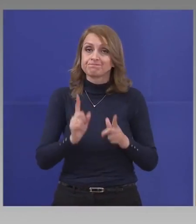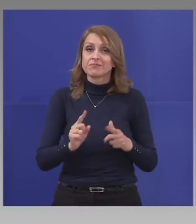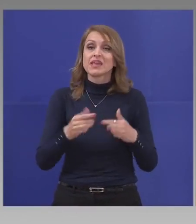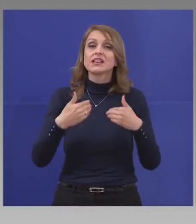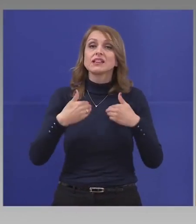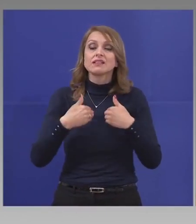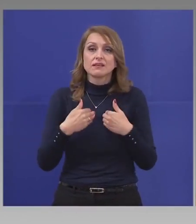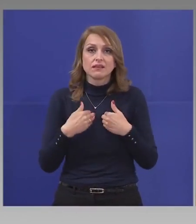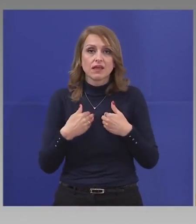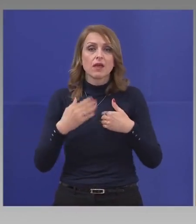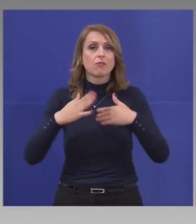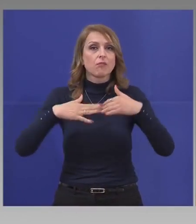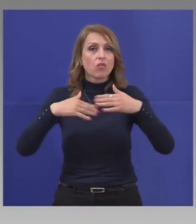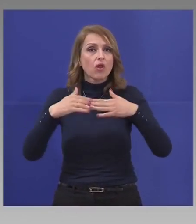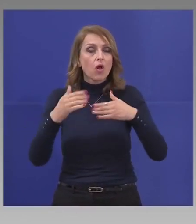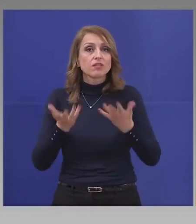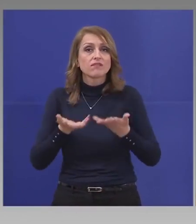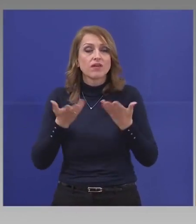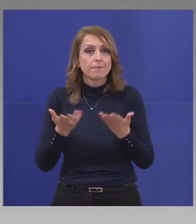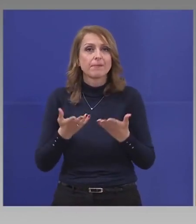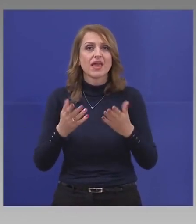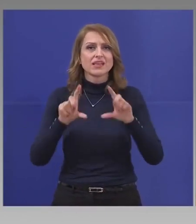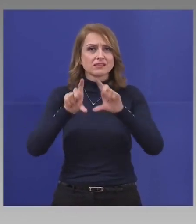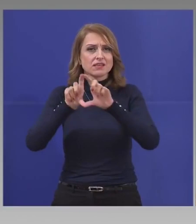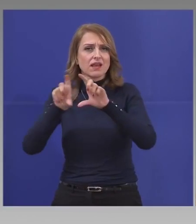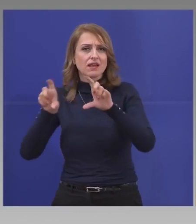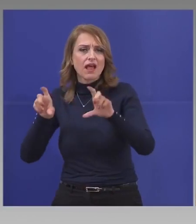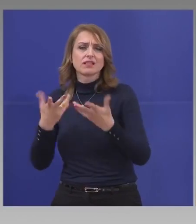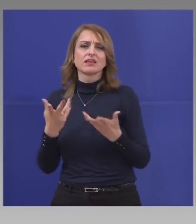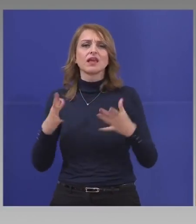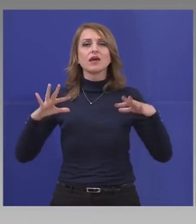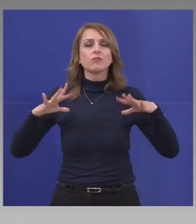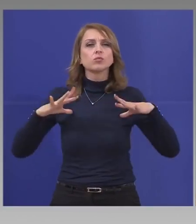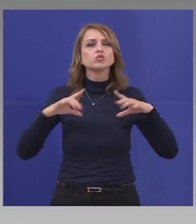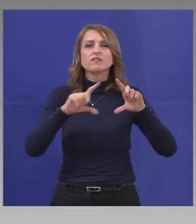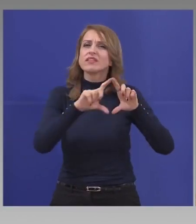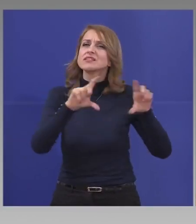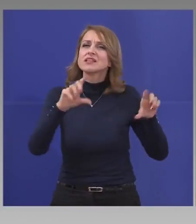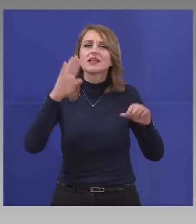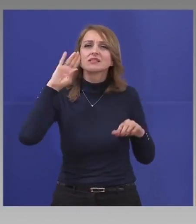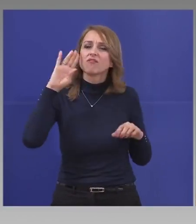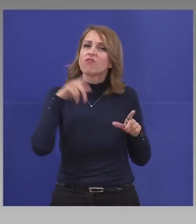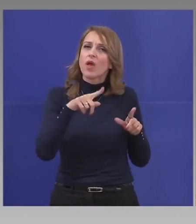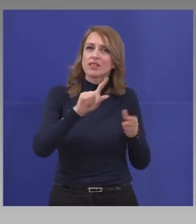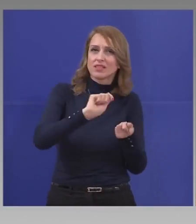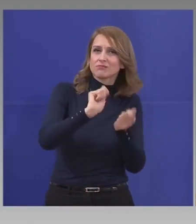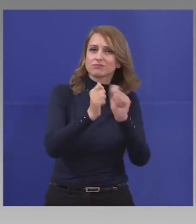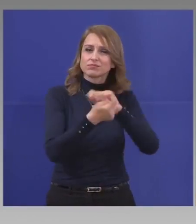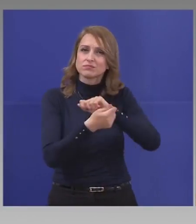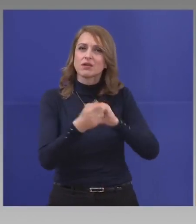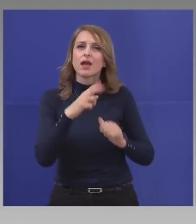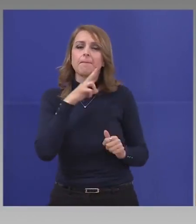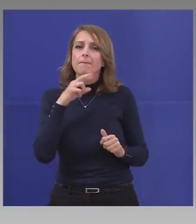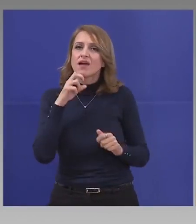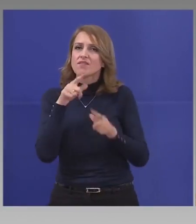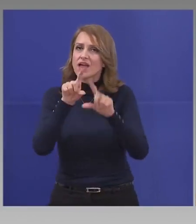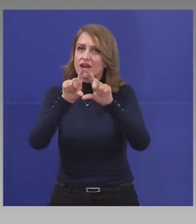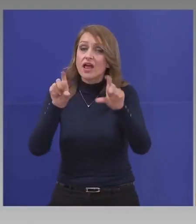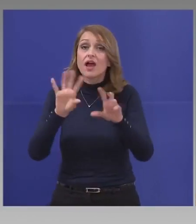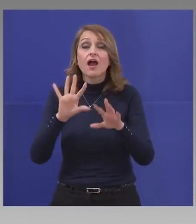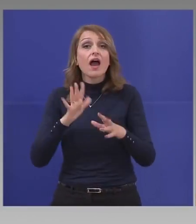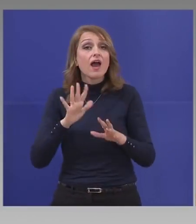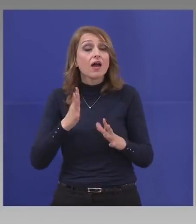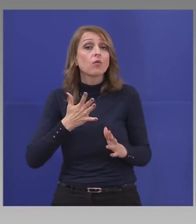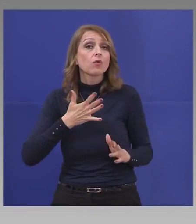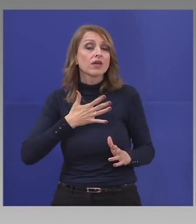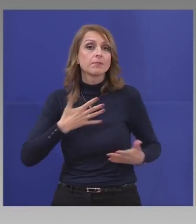изгради и санаториуми, почивни станции на военните, на Мевере, където при нужда